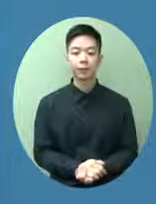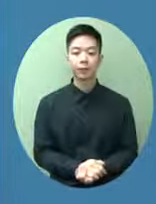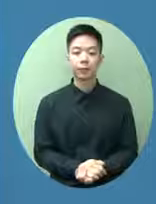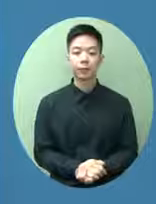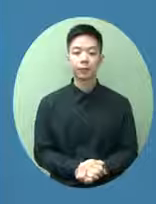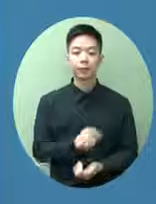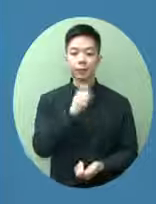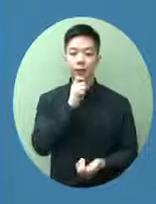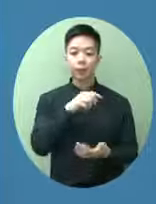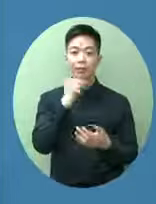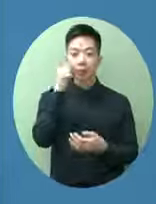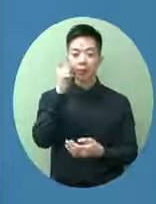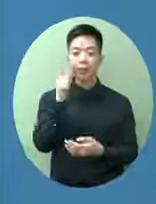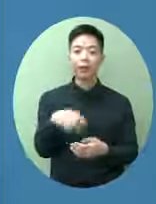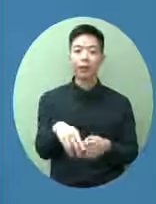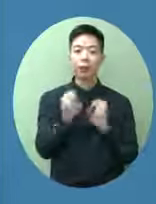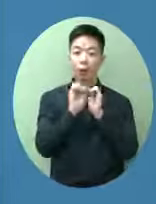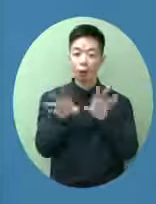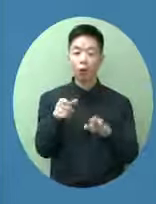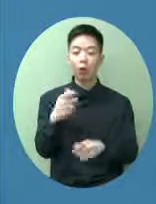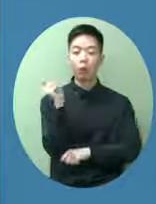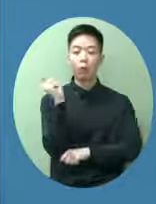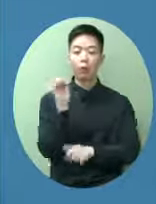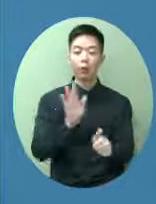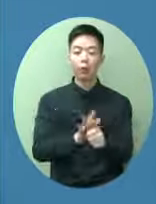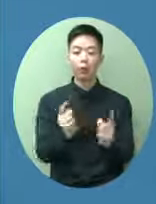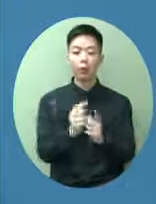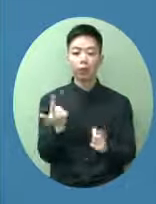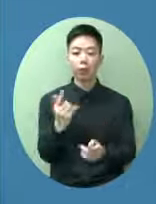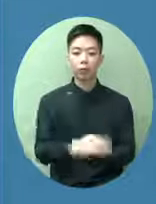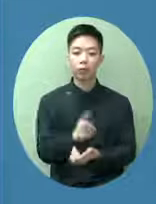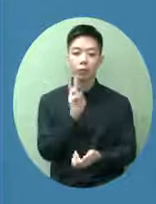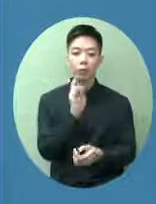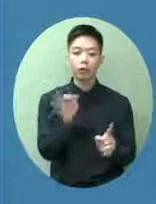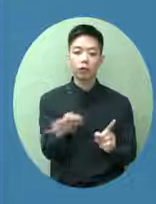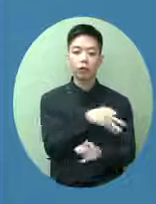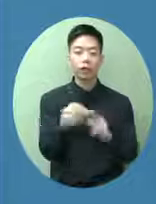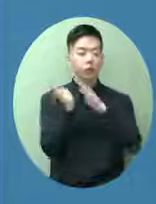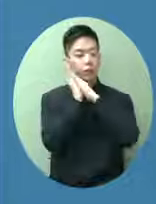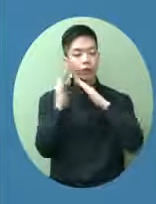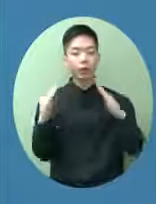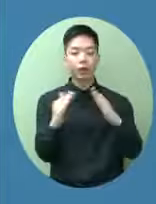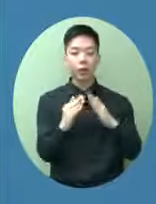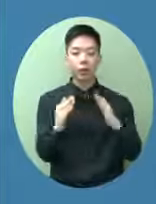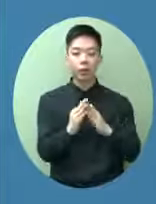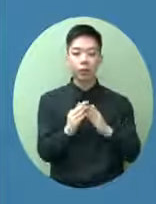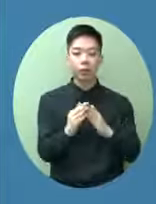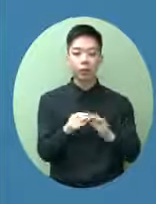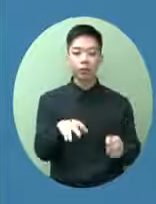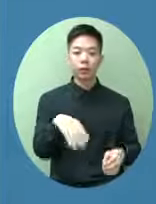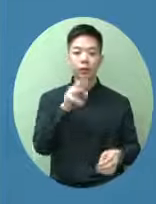惠第一就是我們延長多額外四個月非住宅用